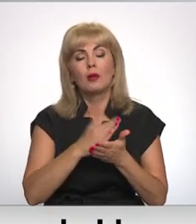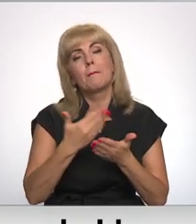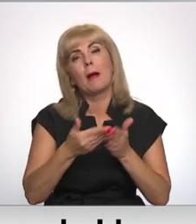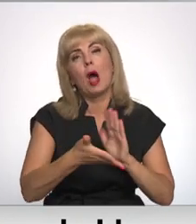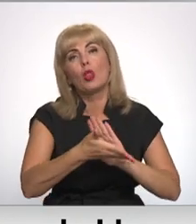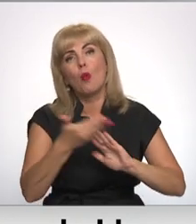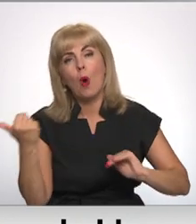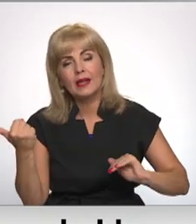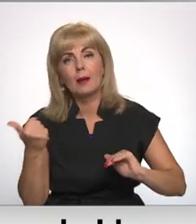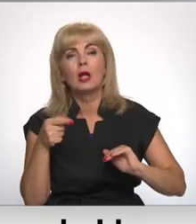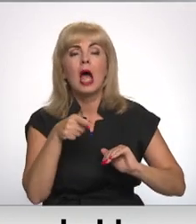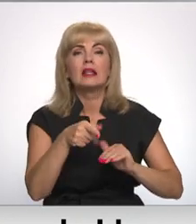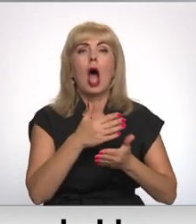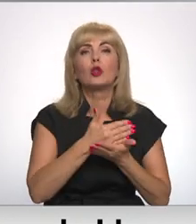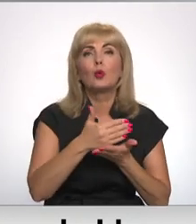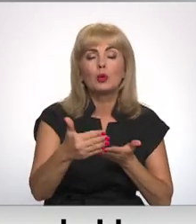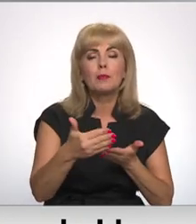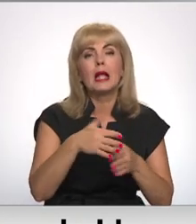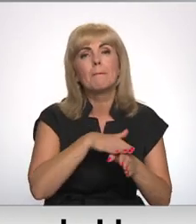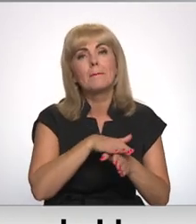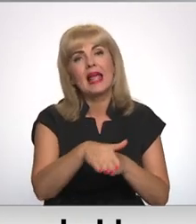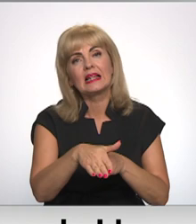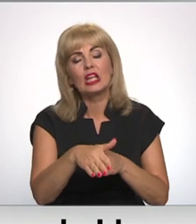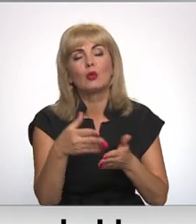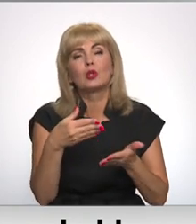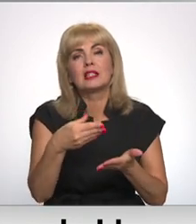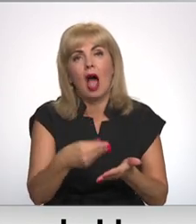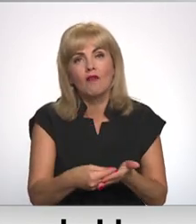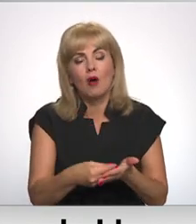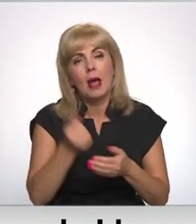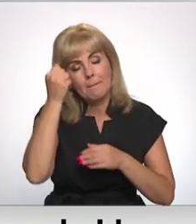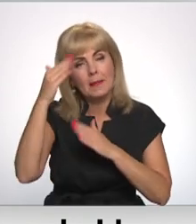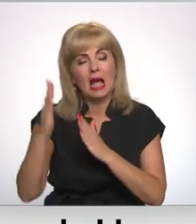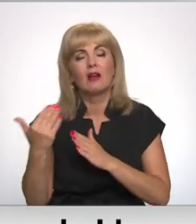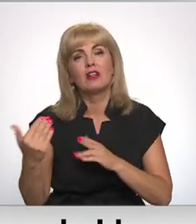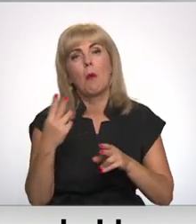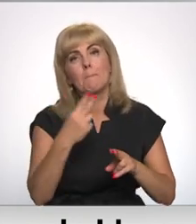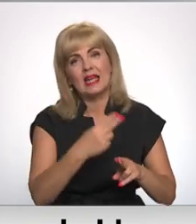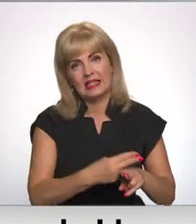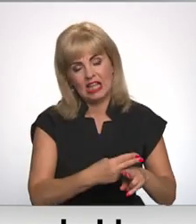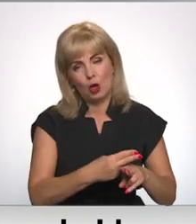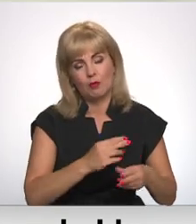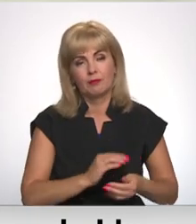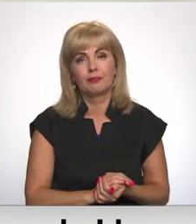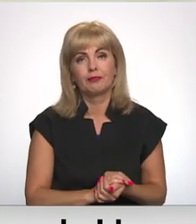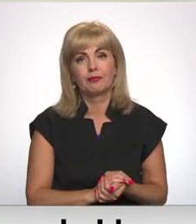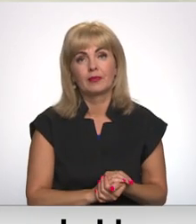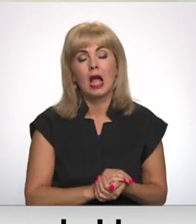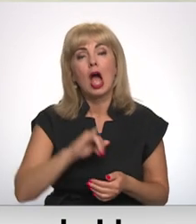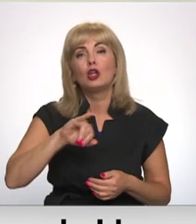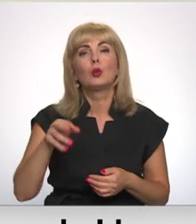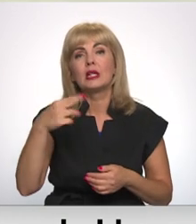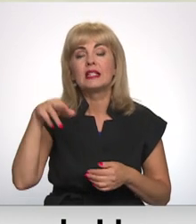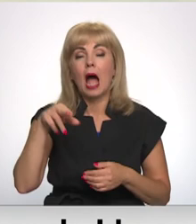turpinātu pildīt to savu pieminekļu miksiļu. Jūris Dāmbis